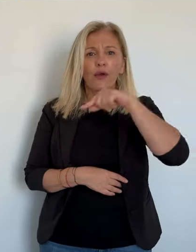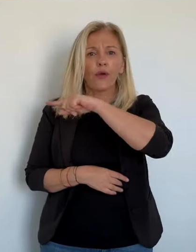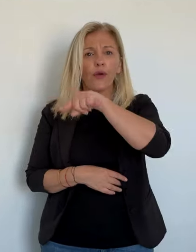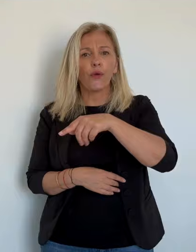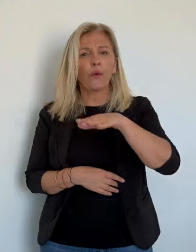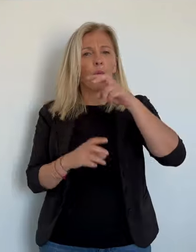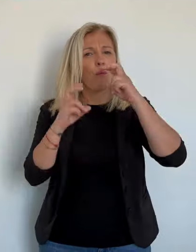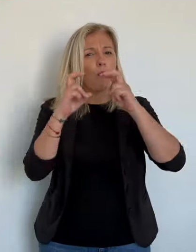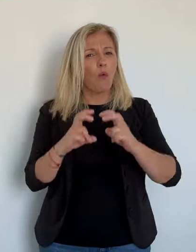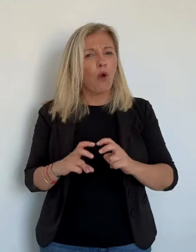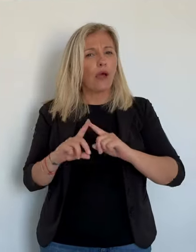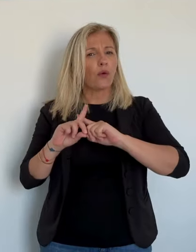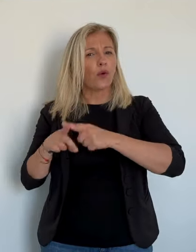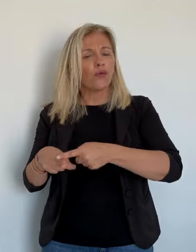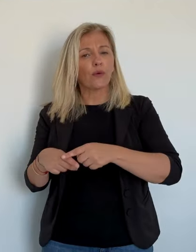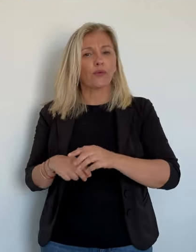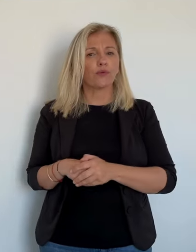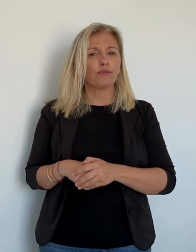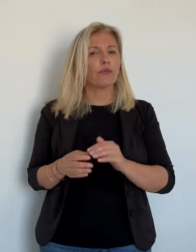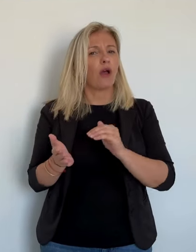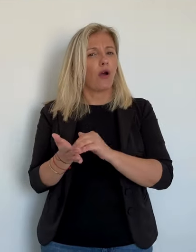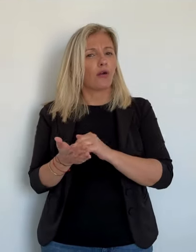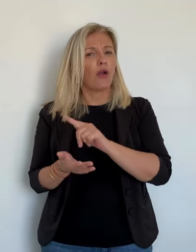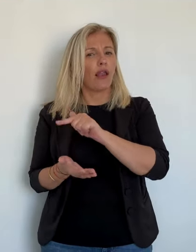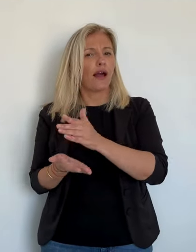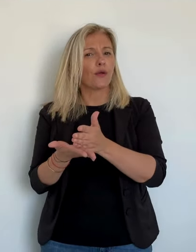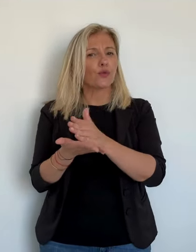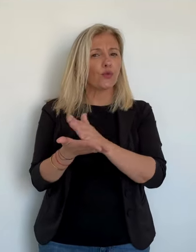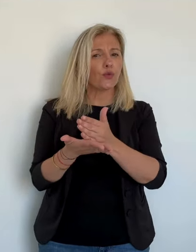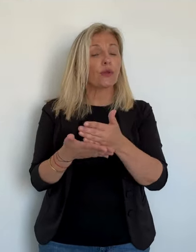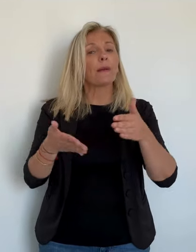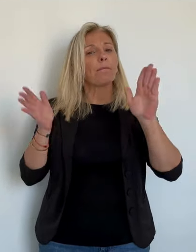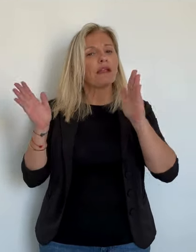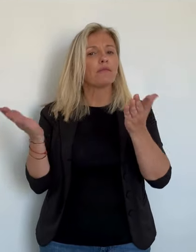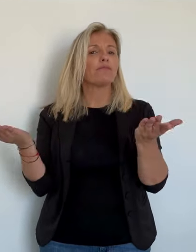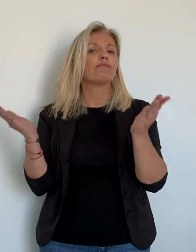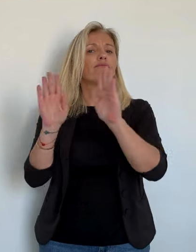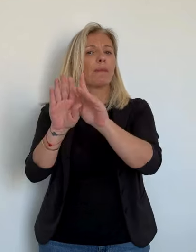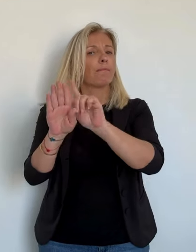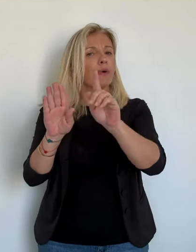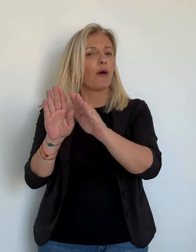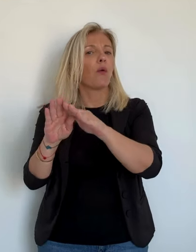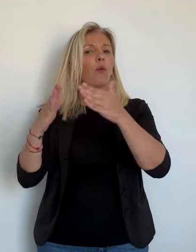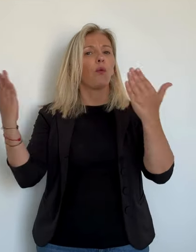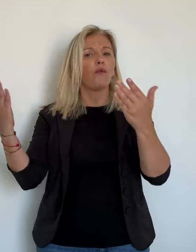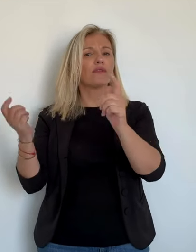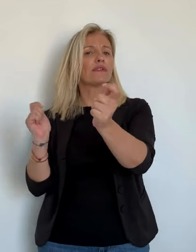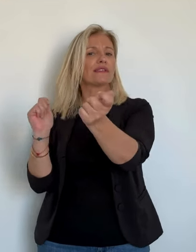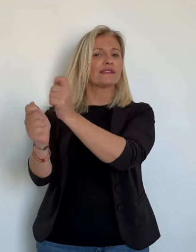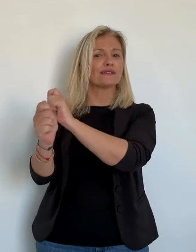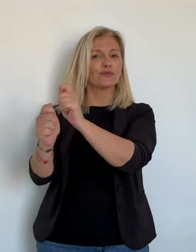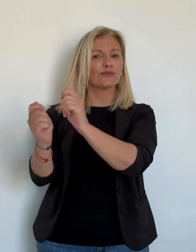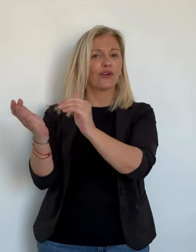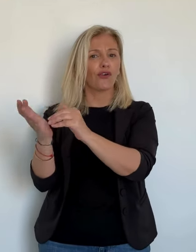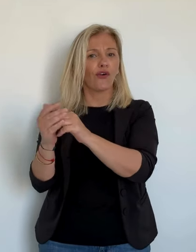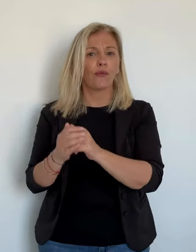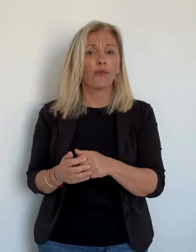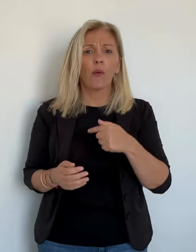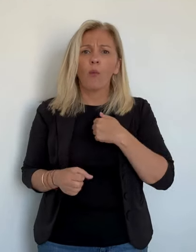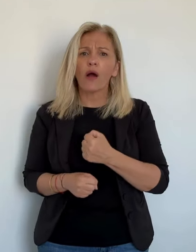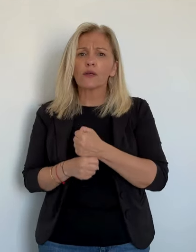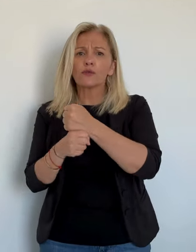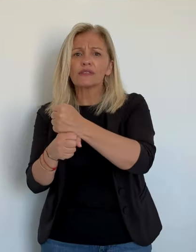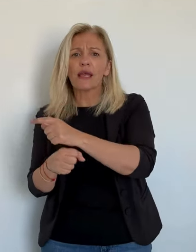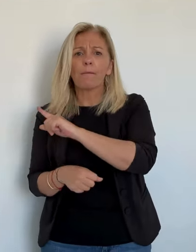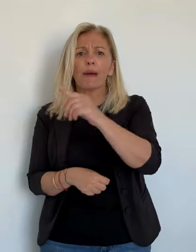est encore longue, en particulier à droite. Le groupe Les Républicains, le plus nombreux au Sénat, continue à émettre des réserves, mais ne